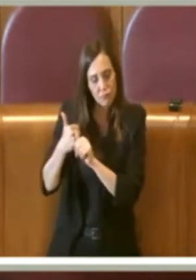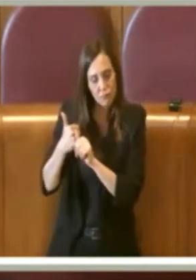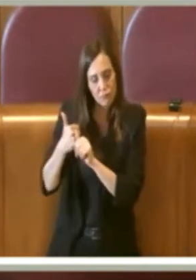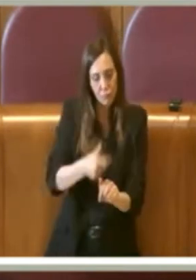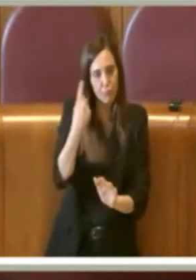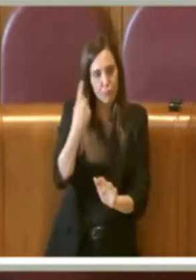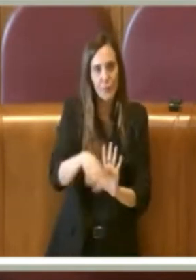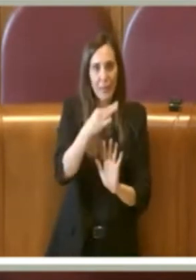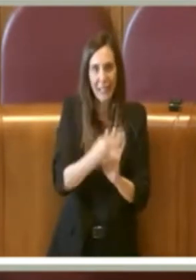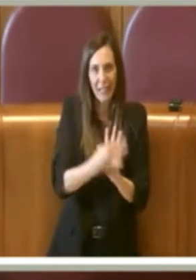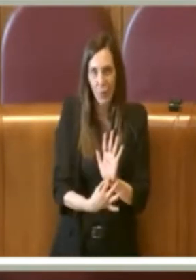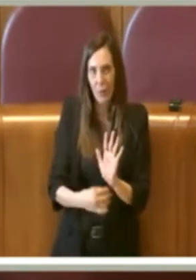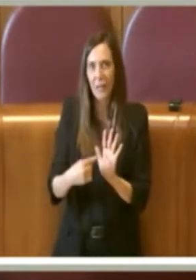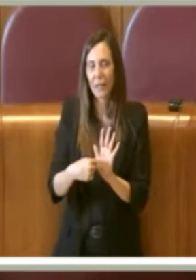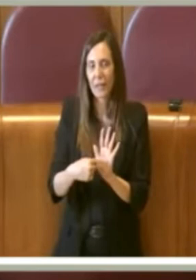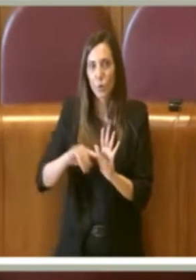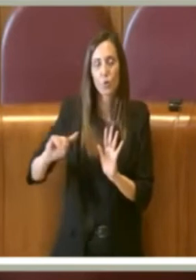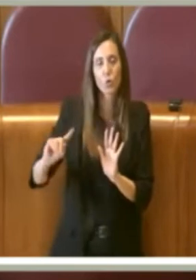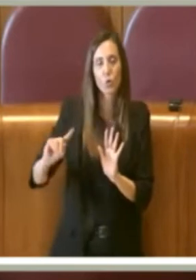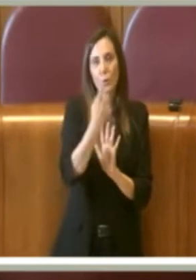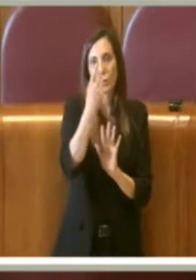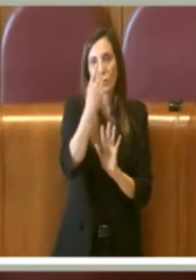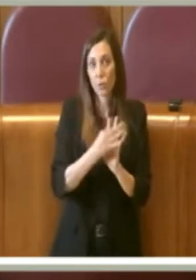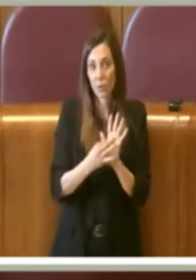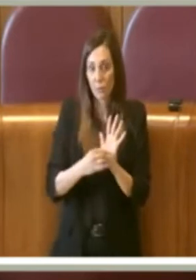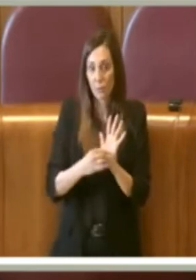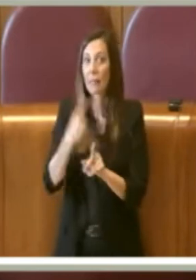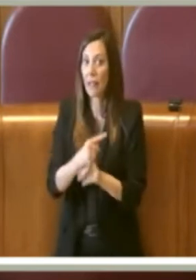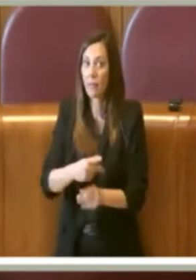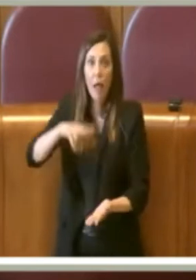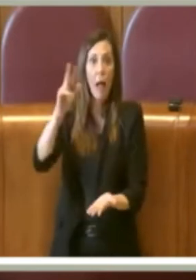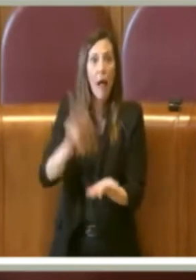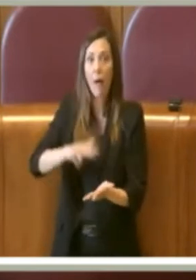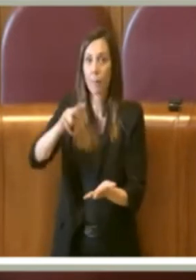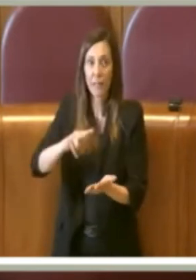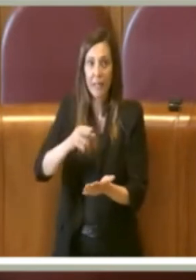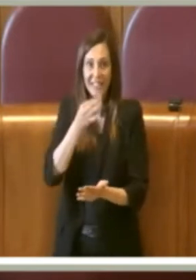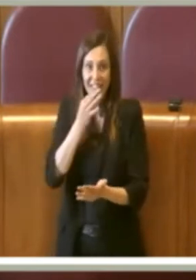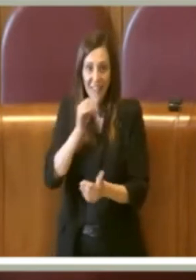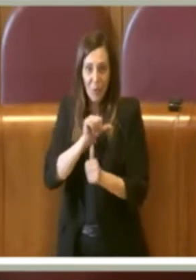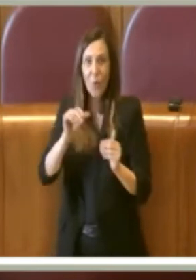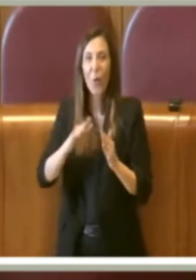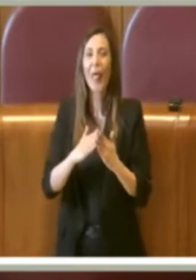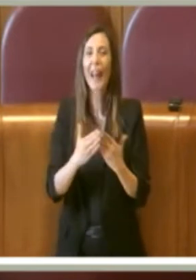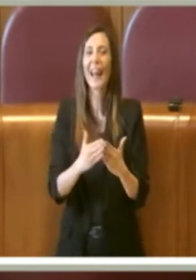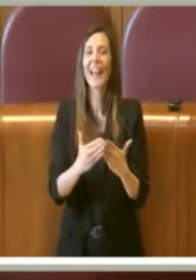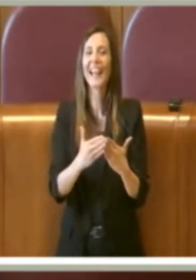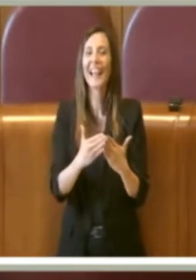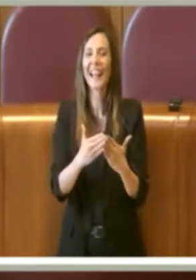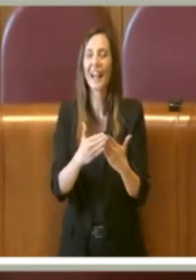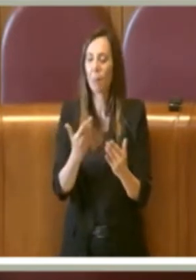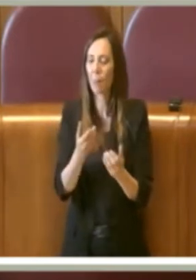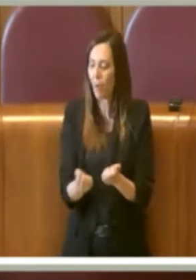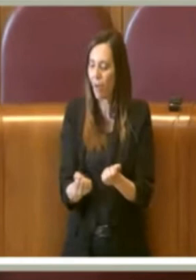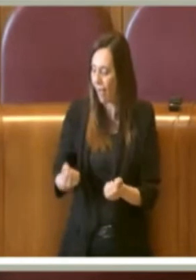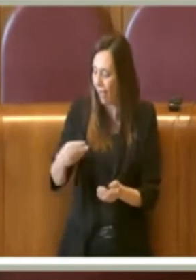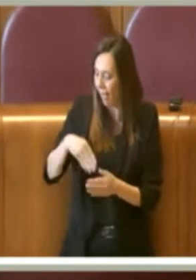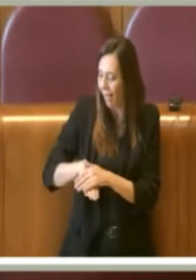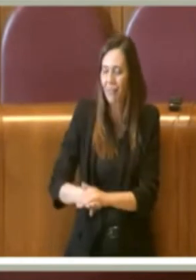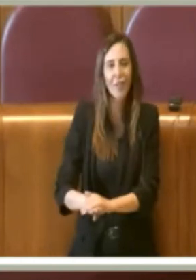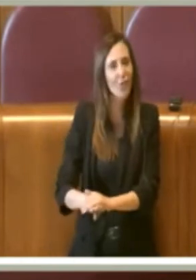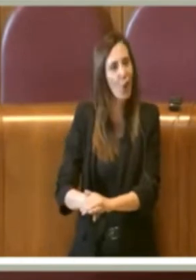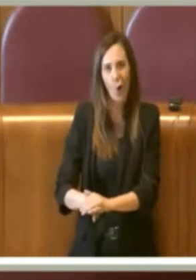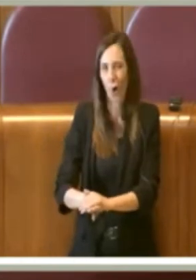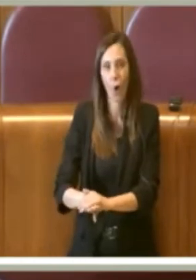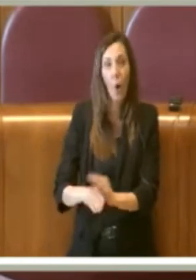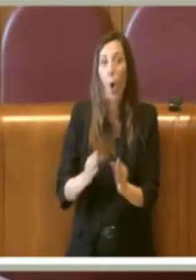regolamento, soprattutto un regolamento che deve essere applicato, perciò non è semplicemente un libro nel cassetto ma è un regolamento che